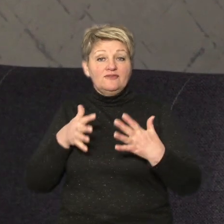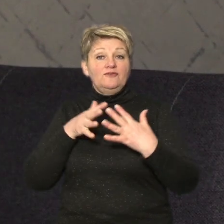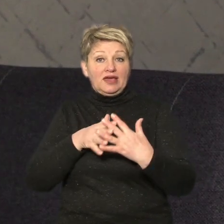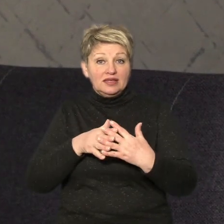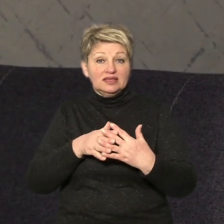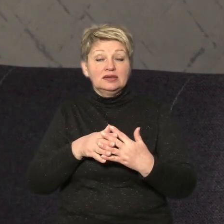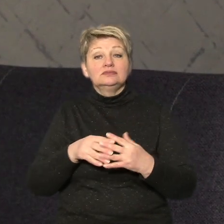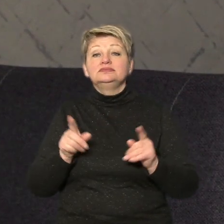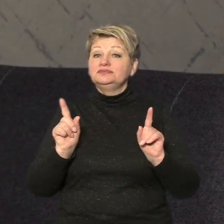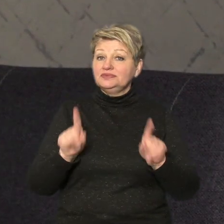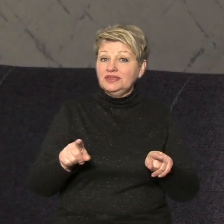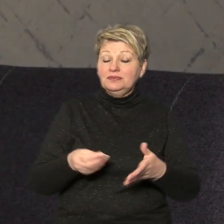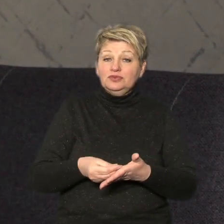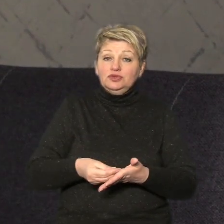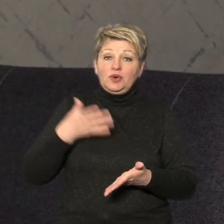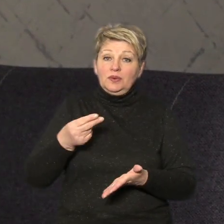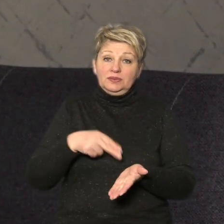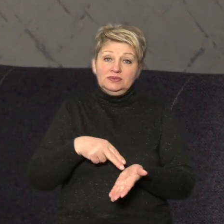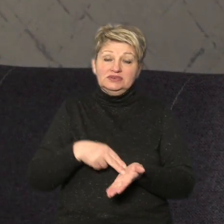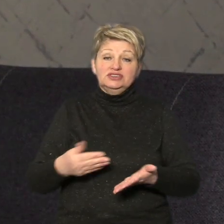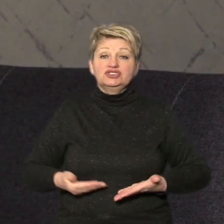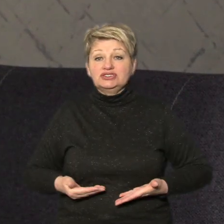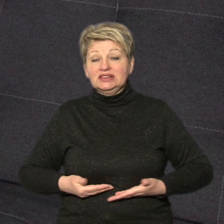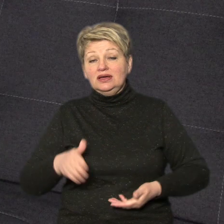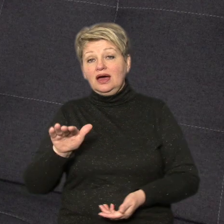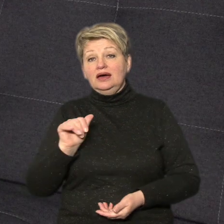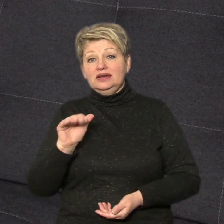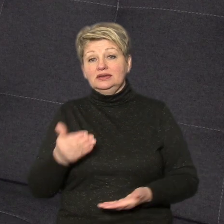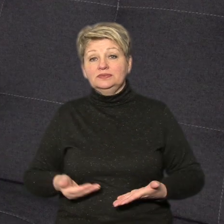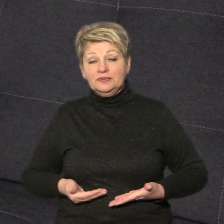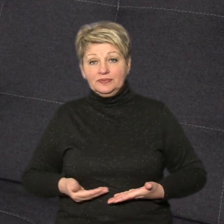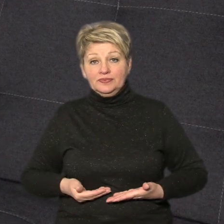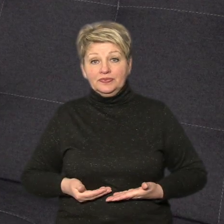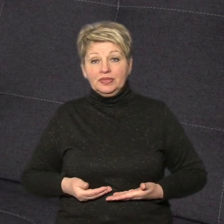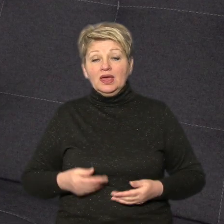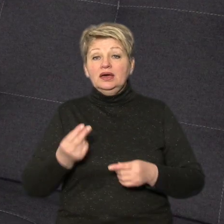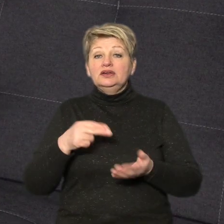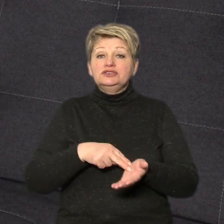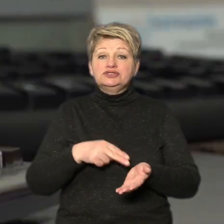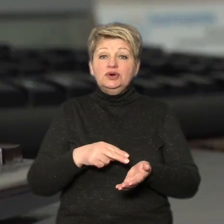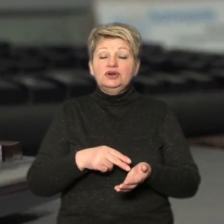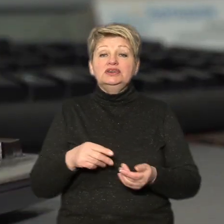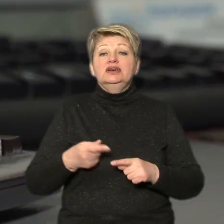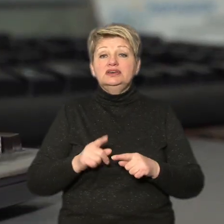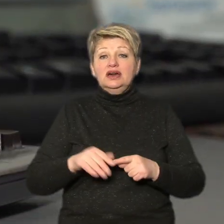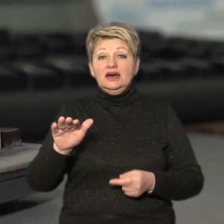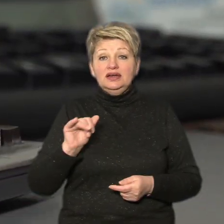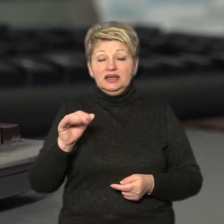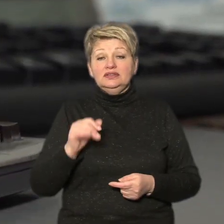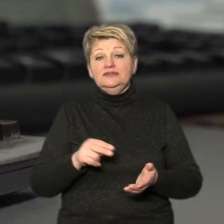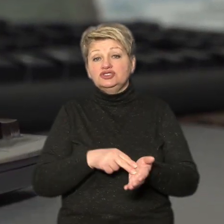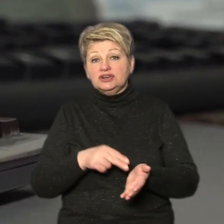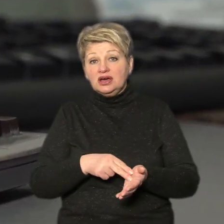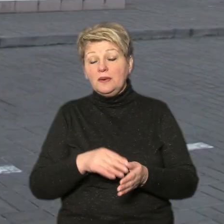дорожча вартість житла, оренди житла. Проте, говорить ріалторка, вартість оренди квартир у Черкасах практично на